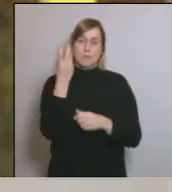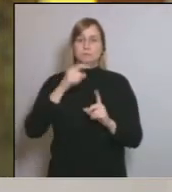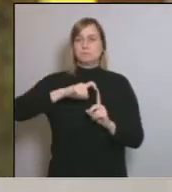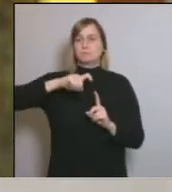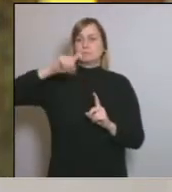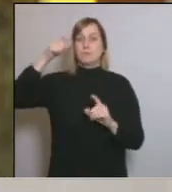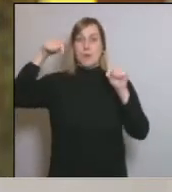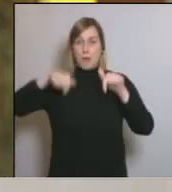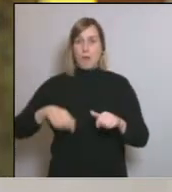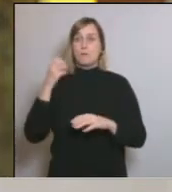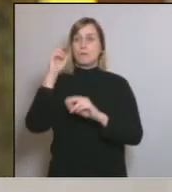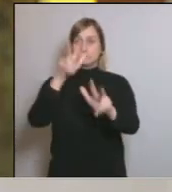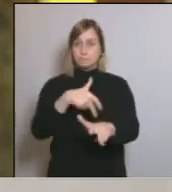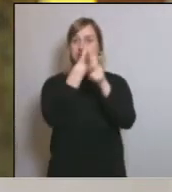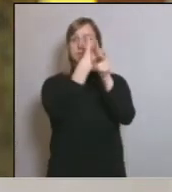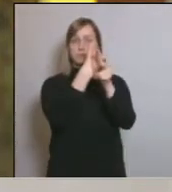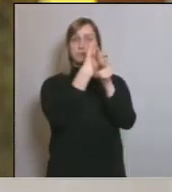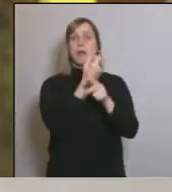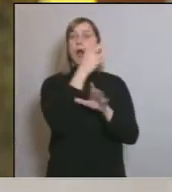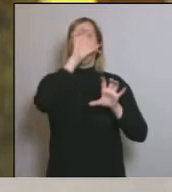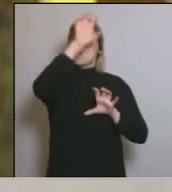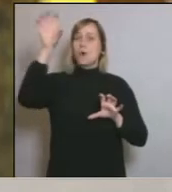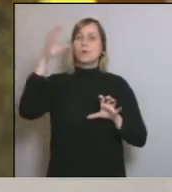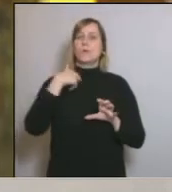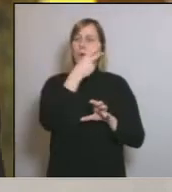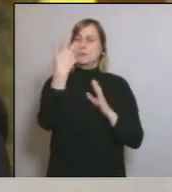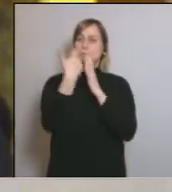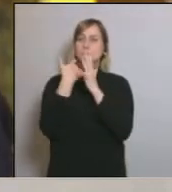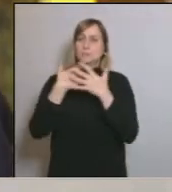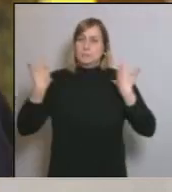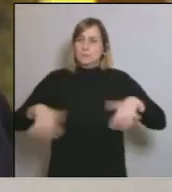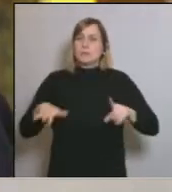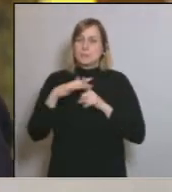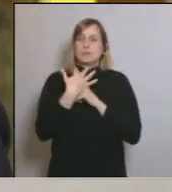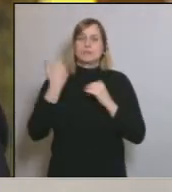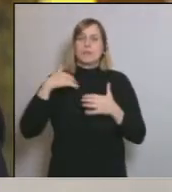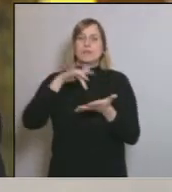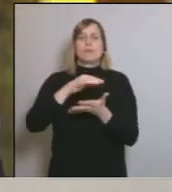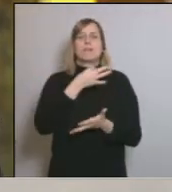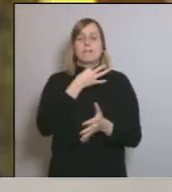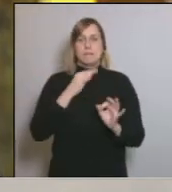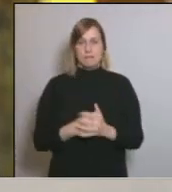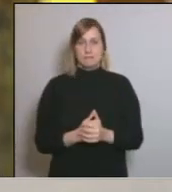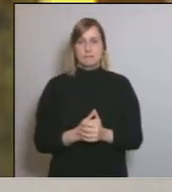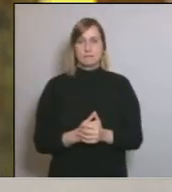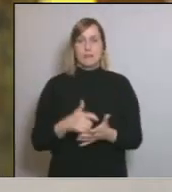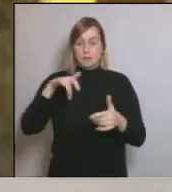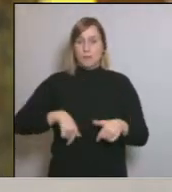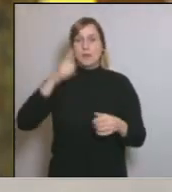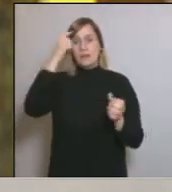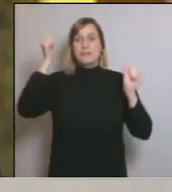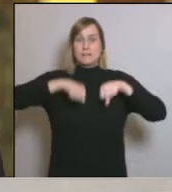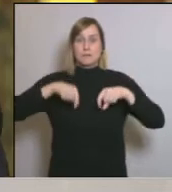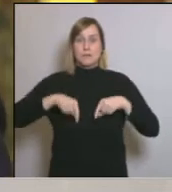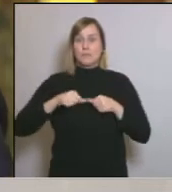avui també a la videoconferència per part d'algunes comunitats autònomes, situacions realment crítiques. Les decisions que es prenguin avui no tindran efectes reals